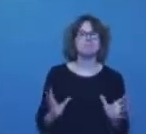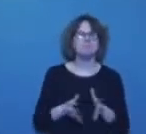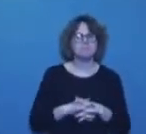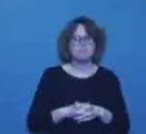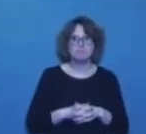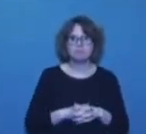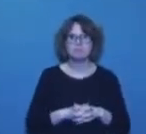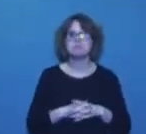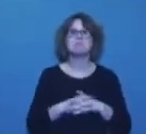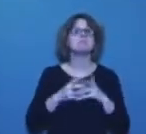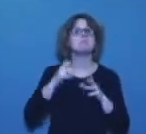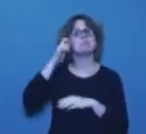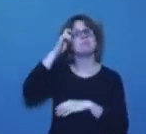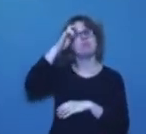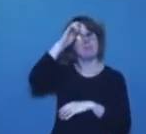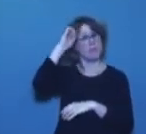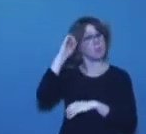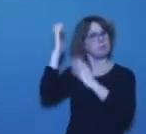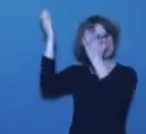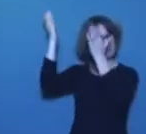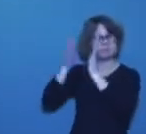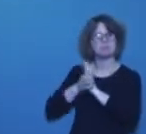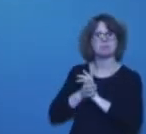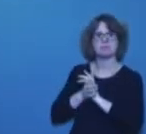Alors, M. Fillon ?